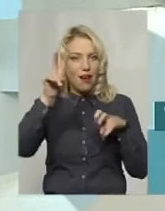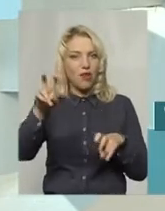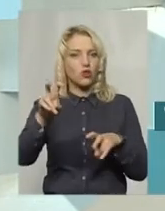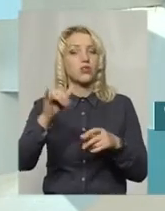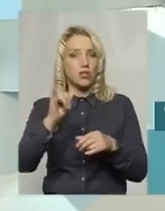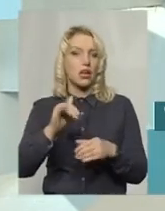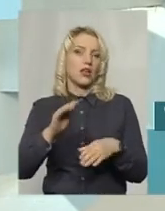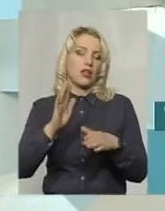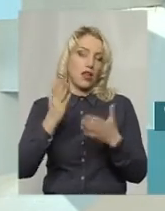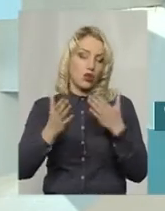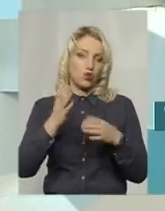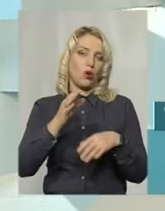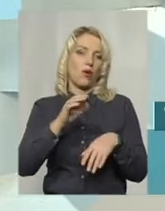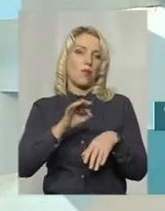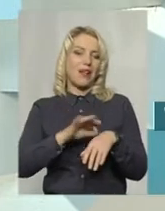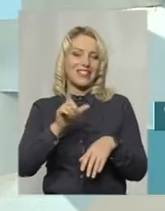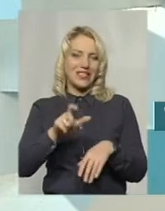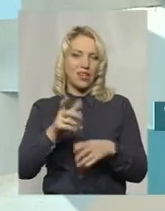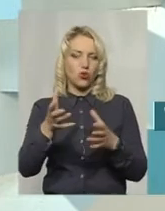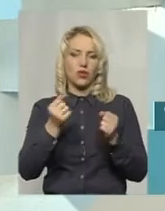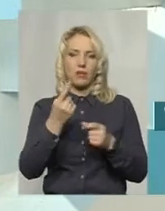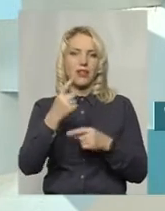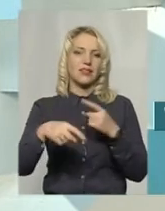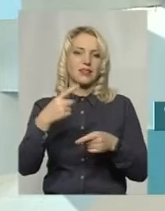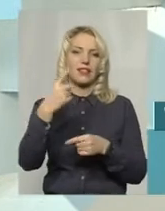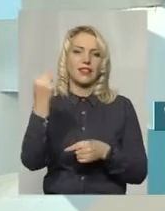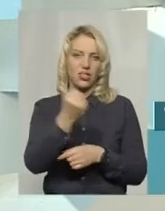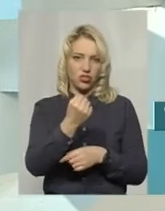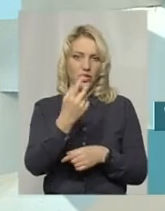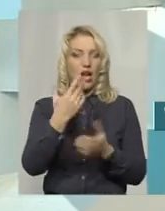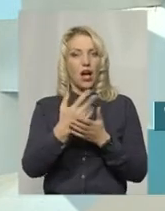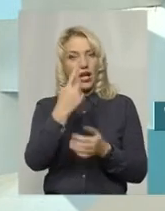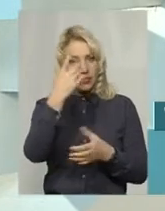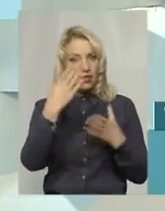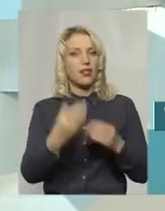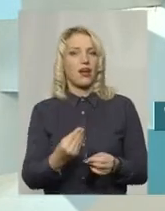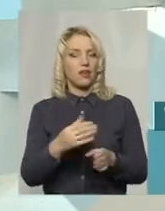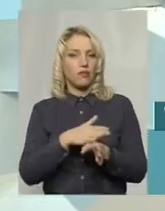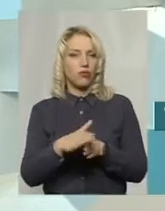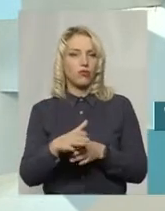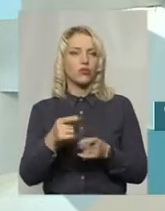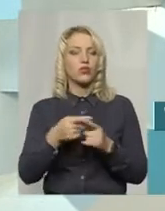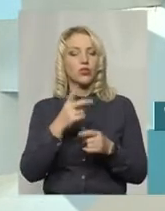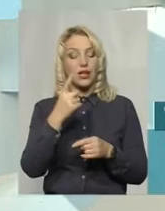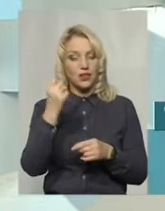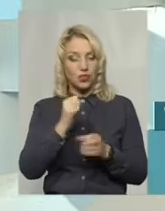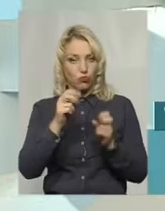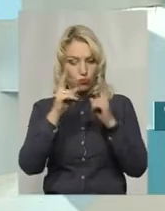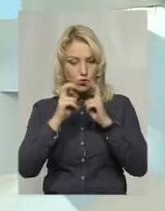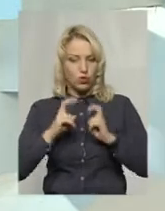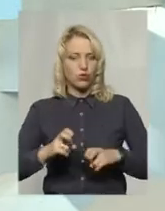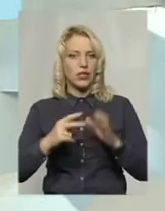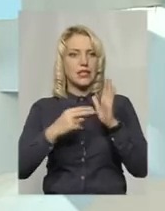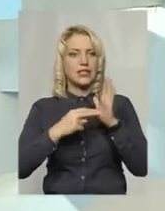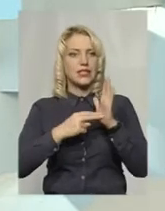якщо пацієнт його отримує не за тиждень цей діагноз, а за один день, відповідно, ми за тиждень можемо продіагностувати сім